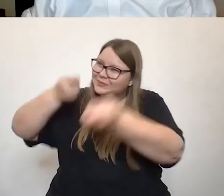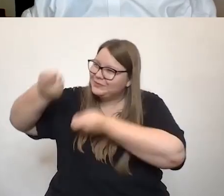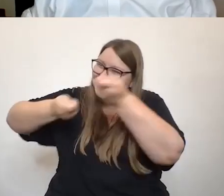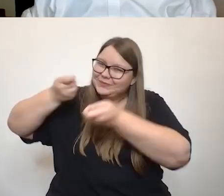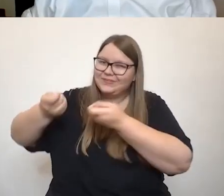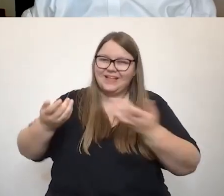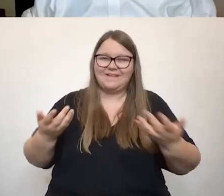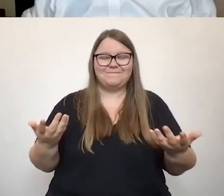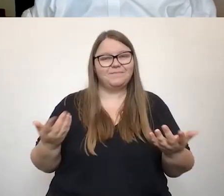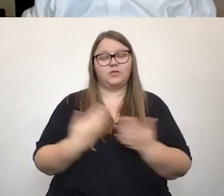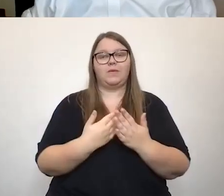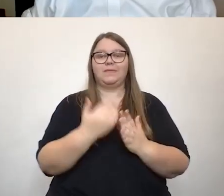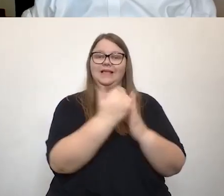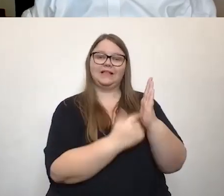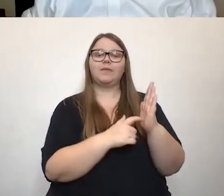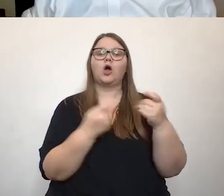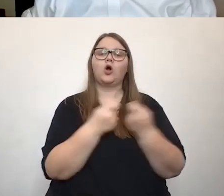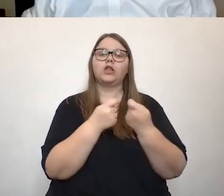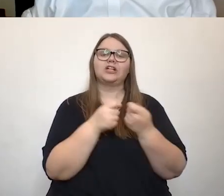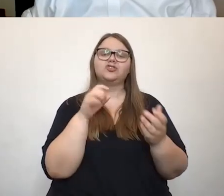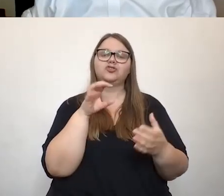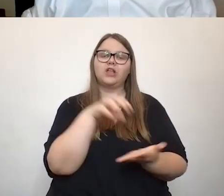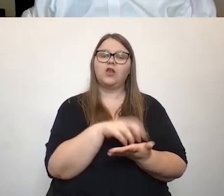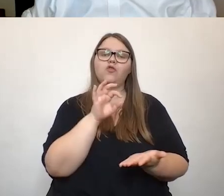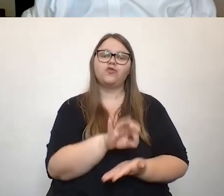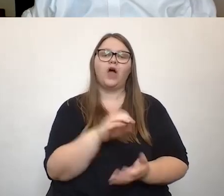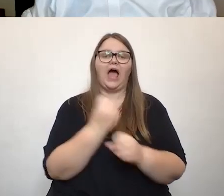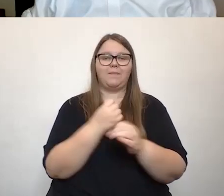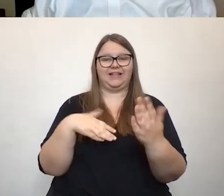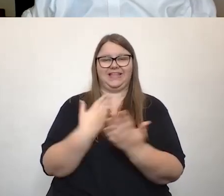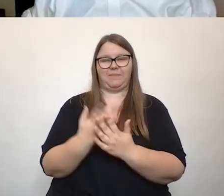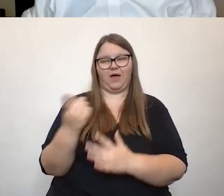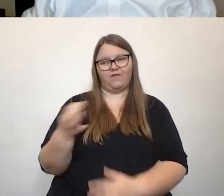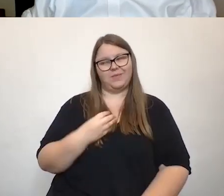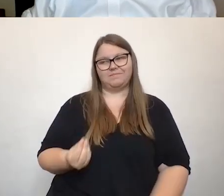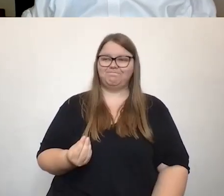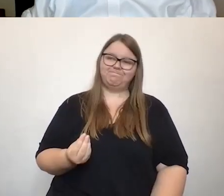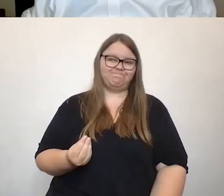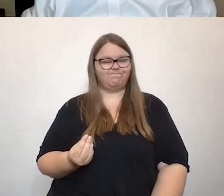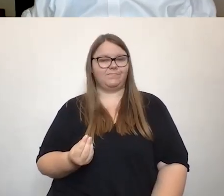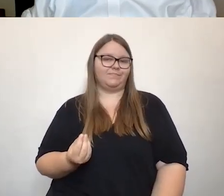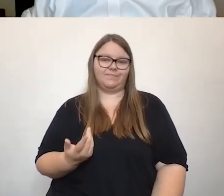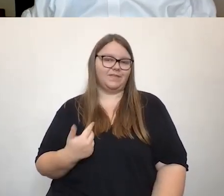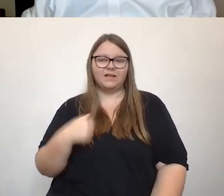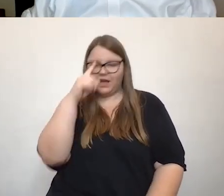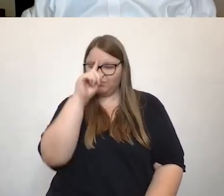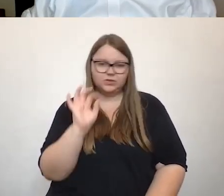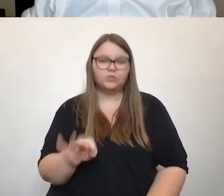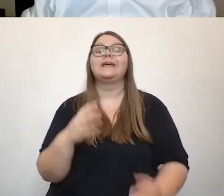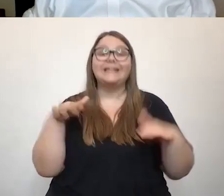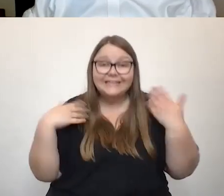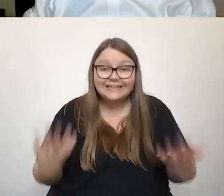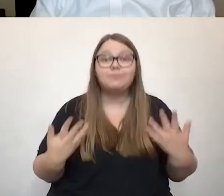Gesetzgeber verabschiedete Kontaktstelle für Arbeitgeber, auch da halte ich ehrlicherweise nicht wahnsinnig viel von, es gibt das Integrationsamt, es gibt